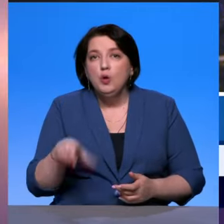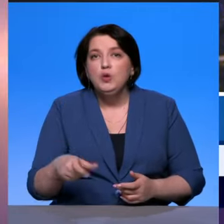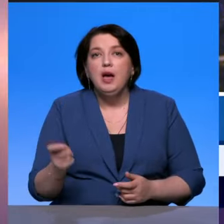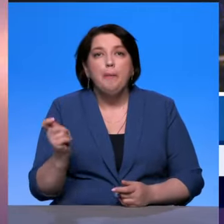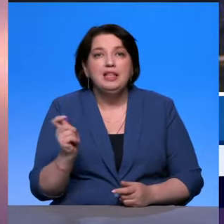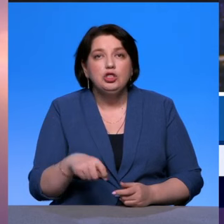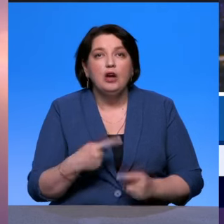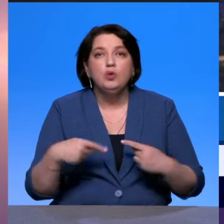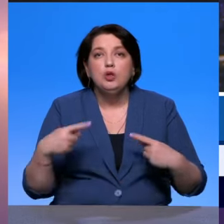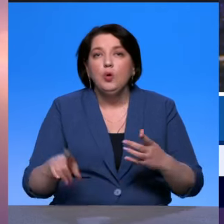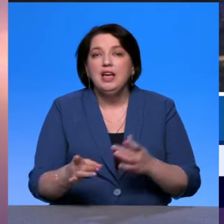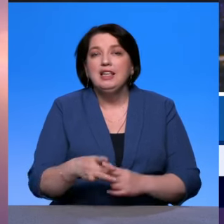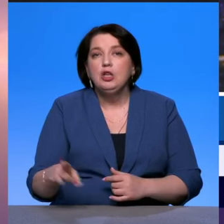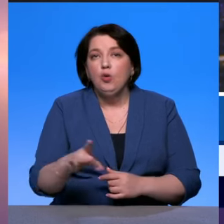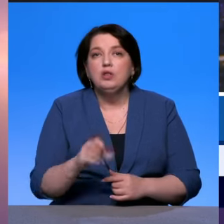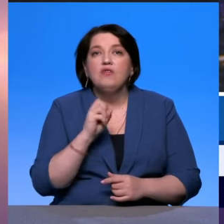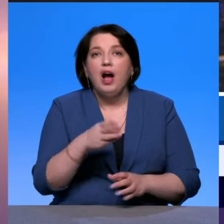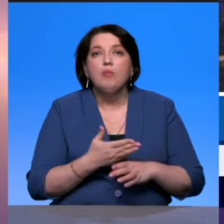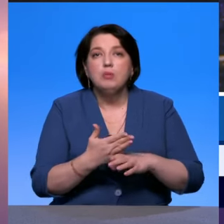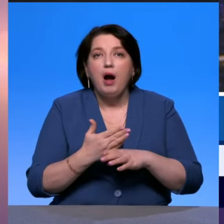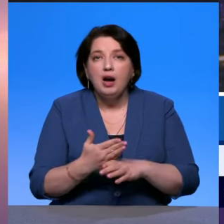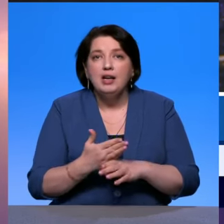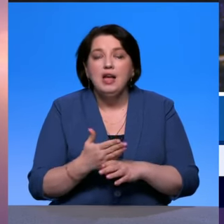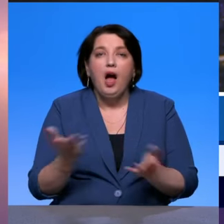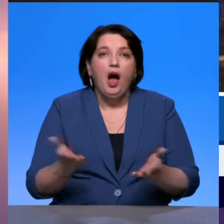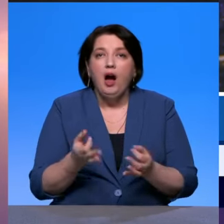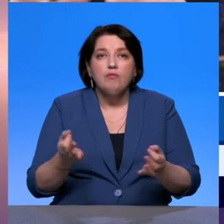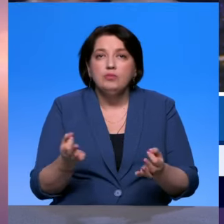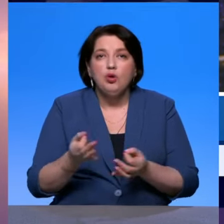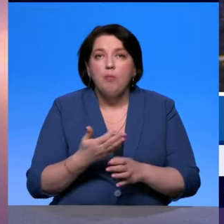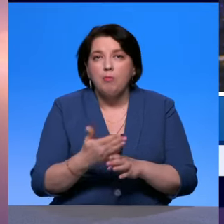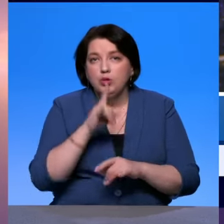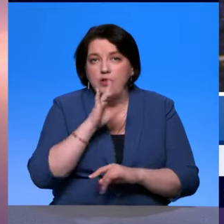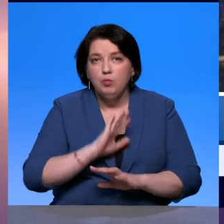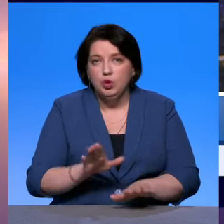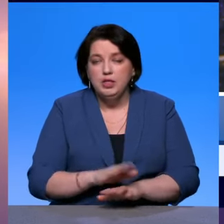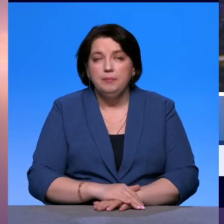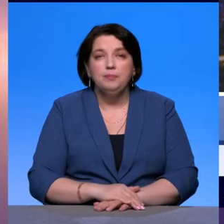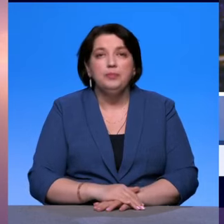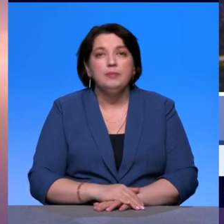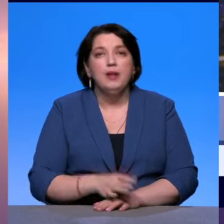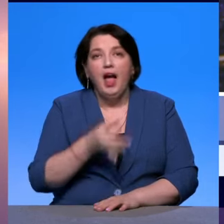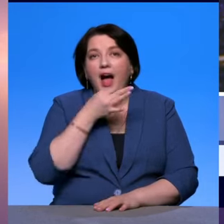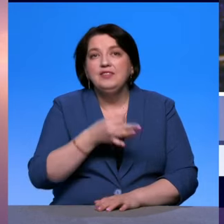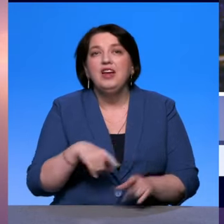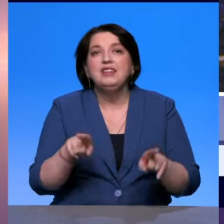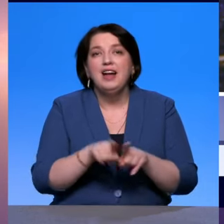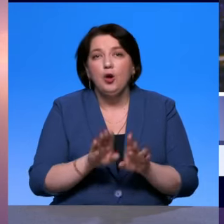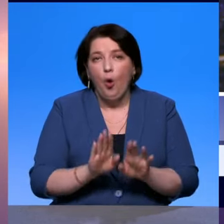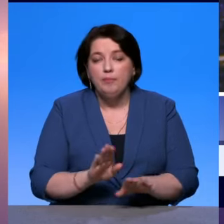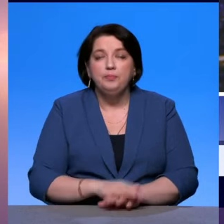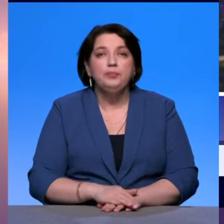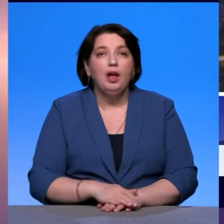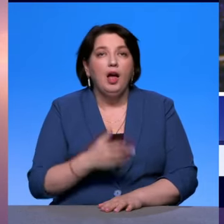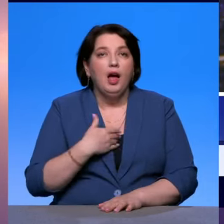в чем помочь не можете? Оксана, давайте я вам отвечу на вопрос в двух частях, с вашего позволения. Давайте. с того, что я